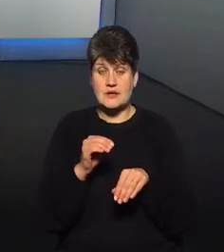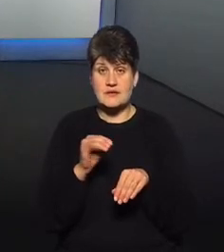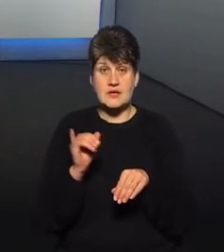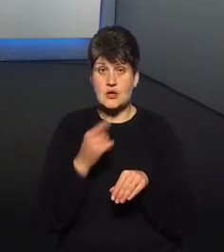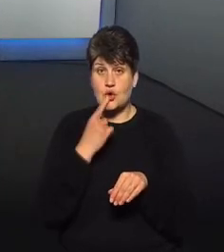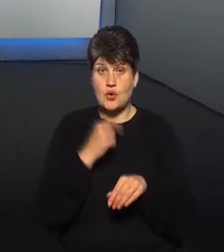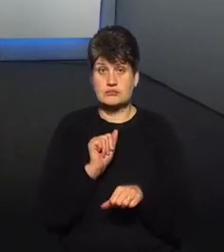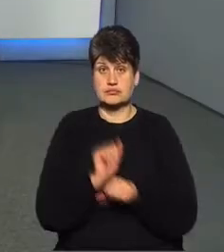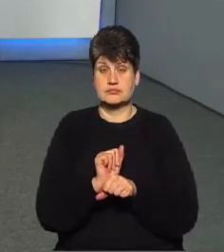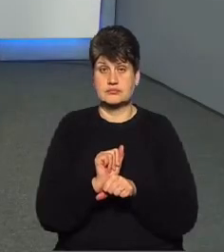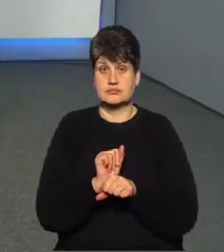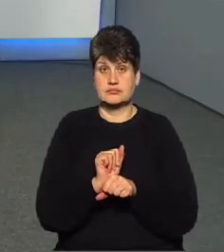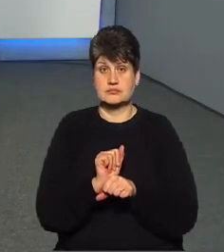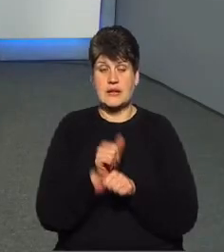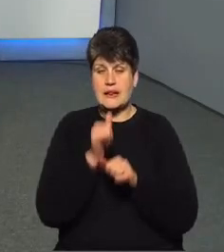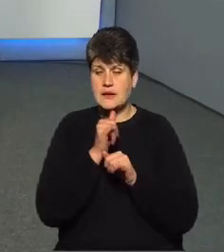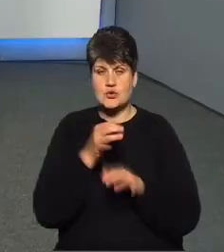Що не можна сказати про дорослих.